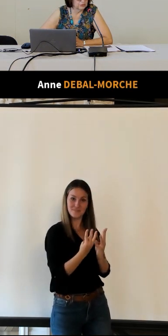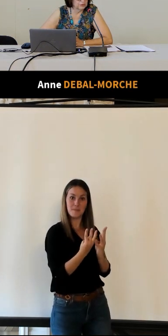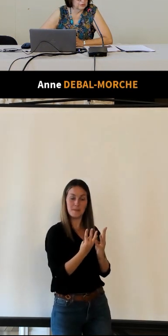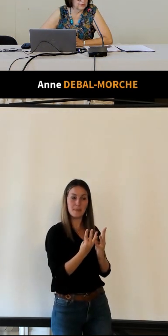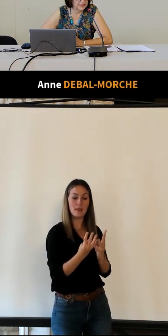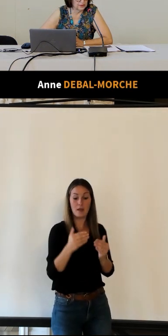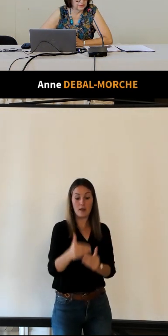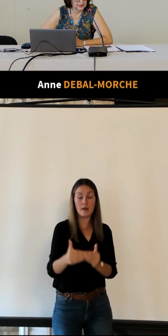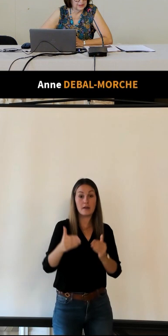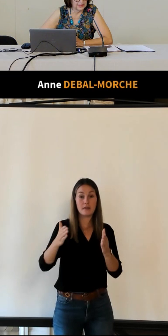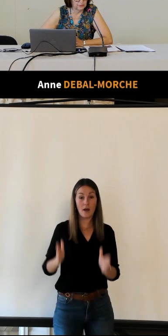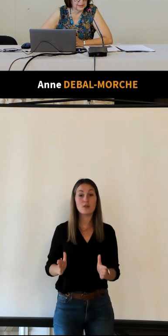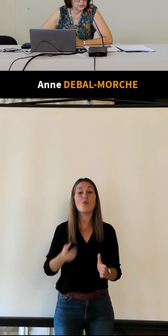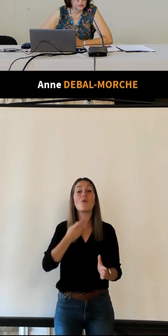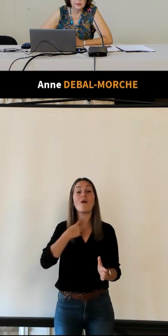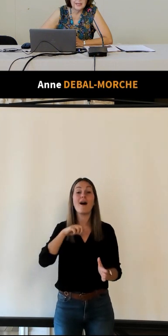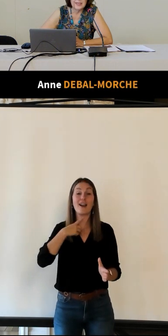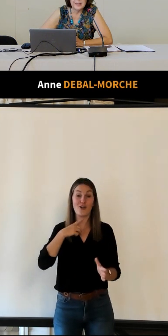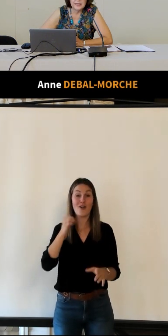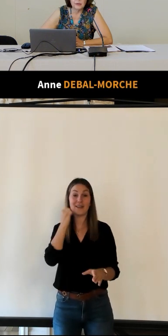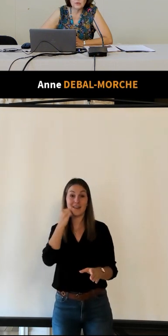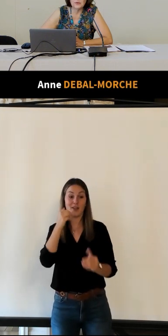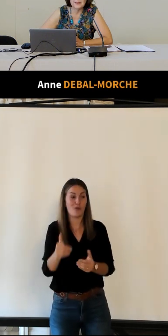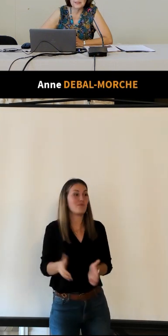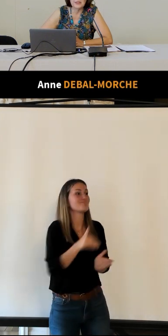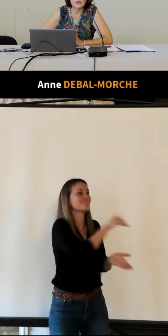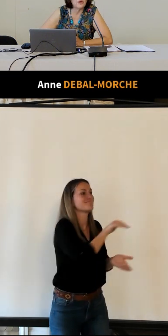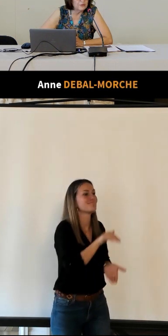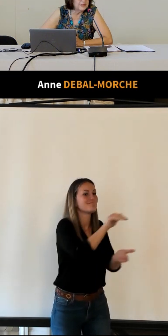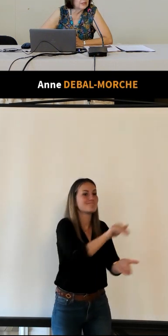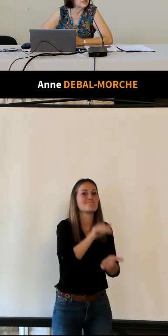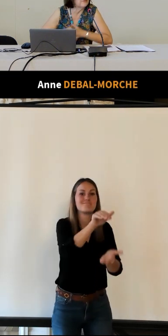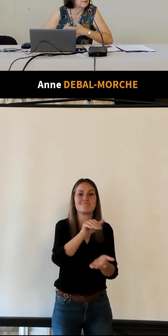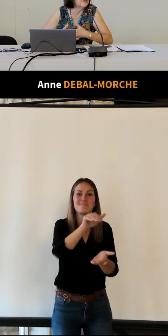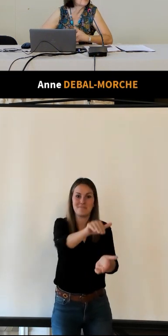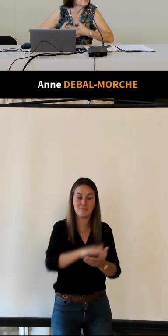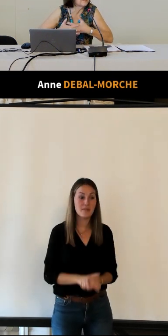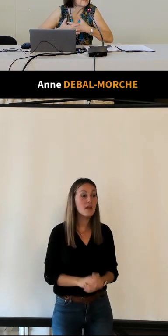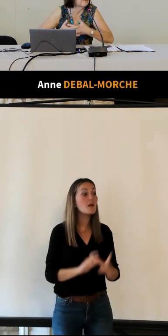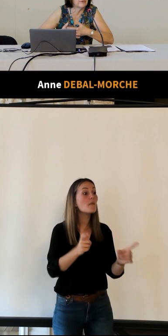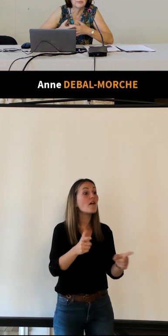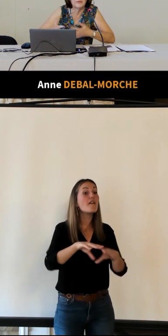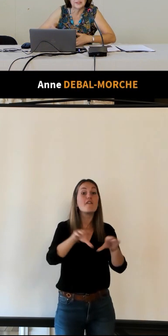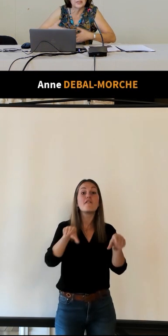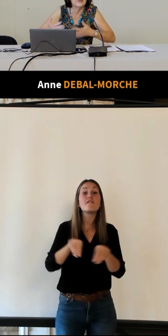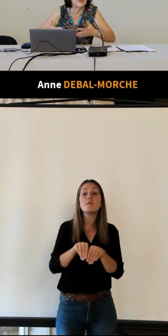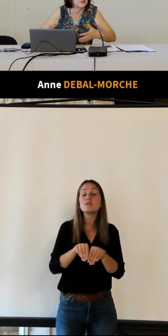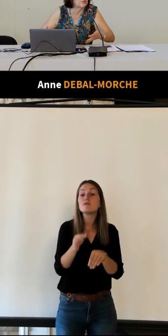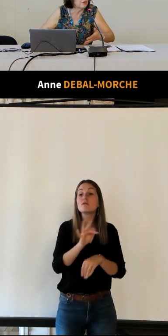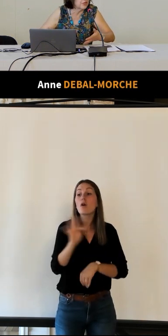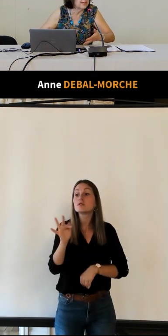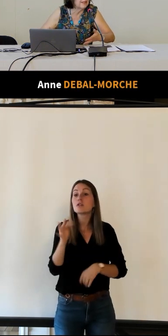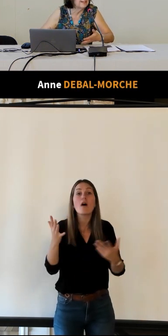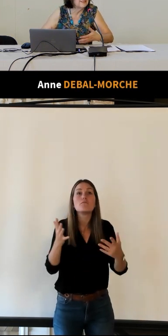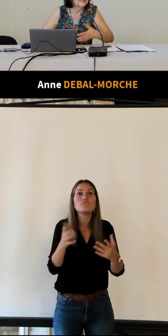carton de liqueur et de gâteau et ensuite ils se rendaient chez des familles françaises enfin familles françaises chez des familles